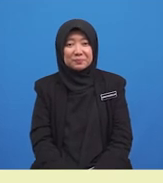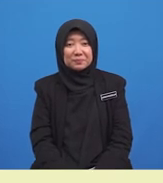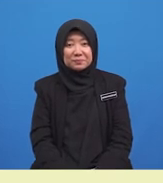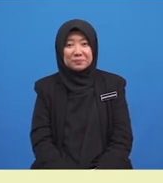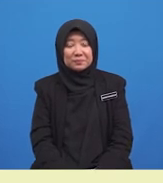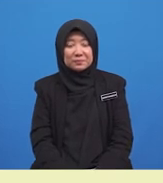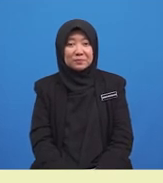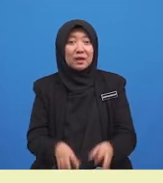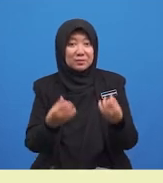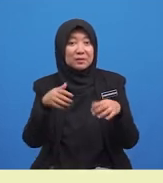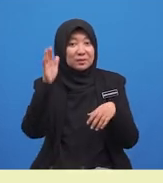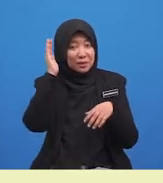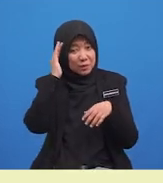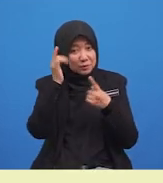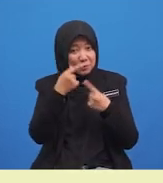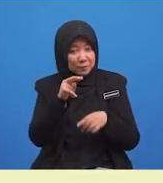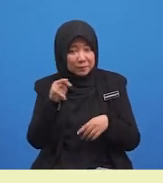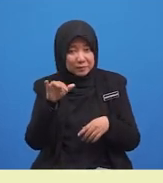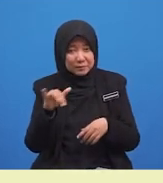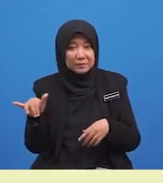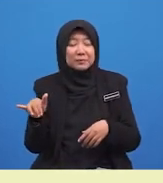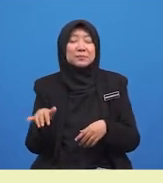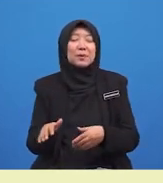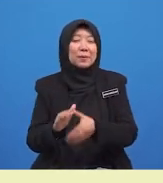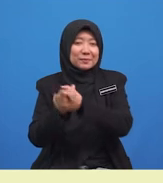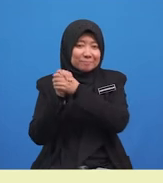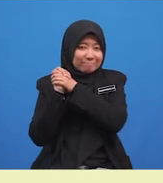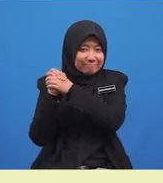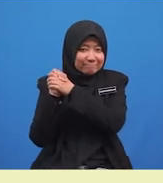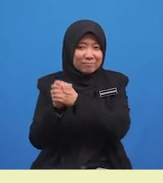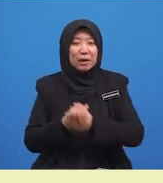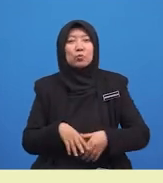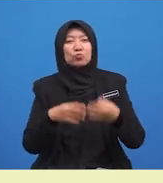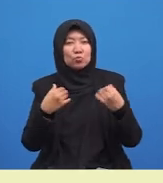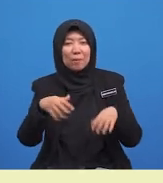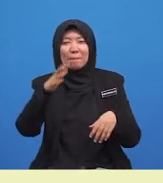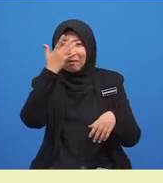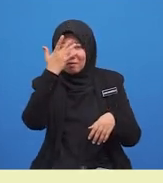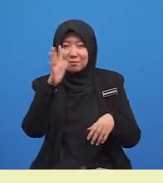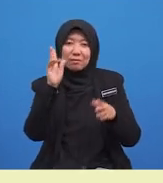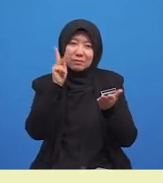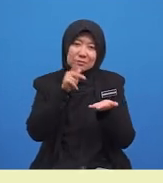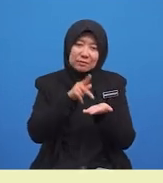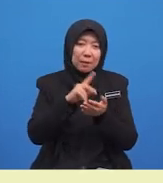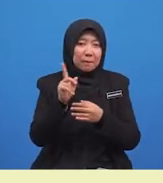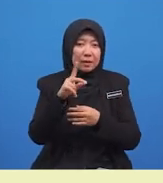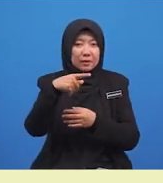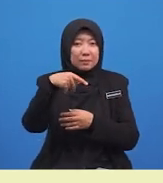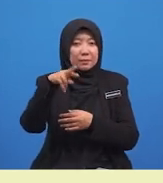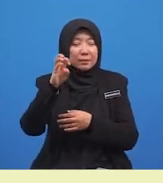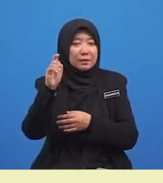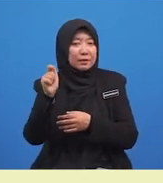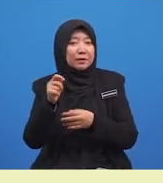Sudah tahu jawapannya? Tahniah! Kamu sudah pandai mengenalpasti predikat ayat.